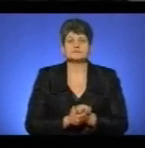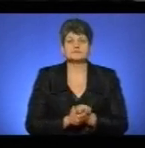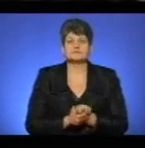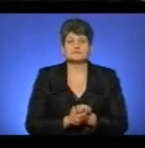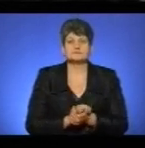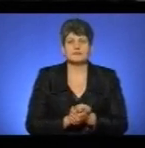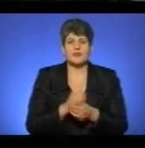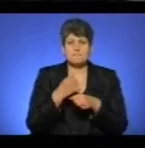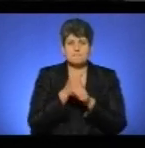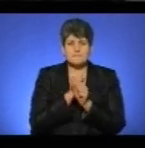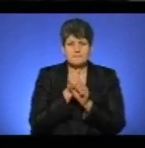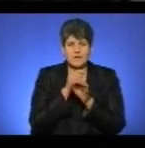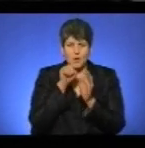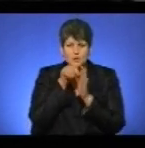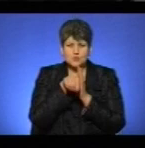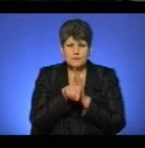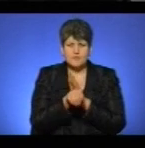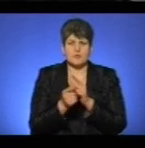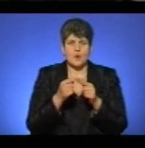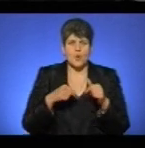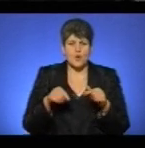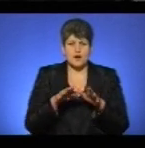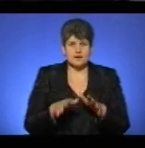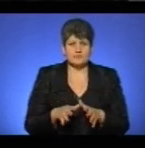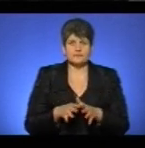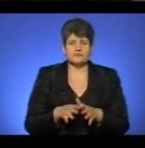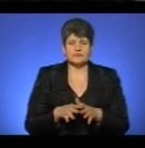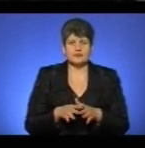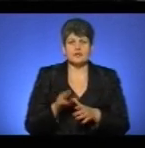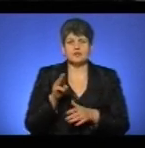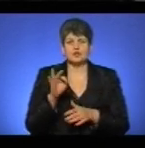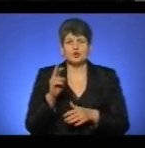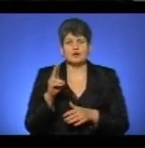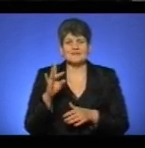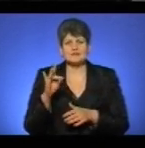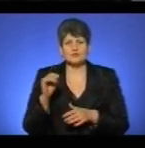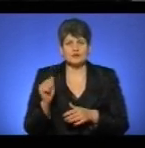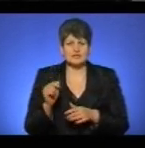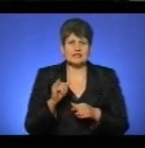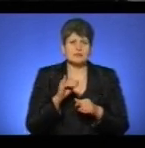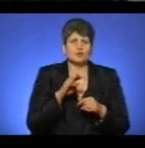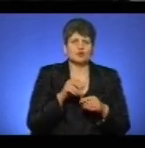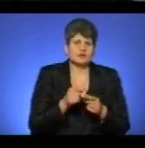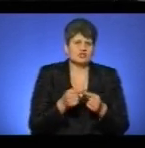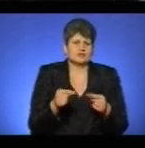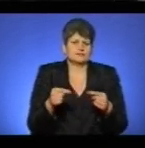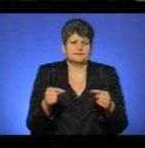мікроскопія органів тканин, і токсикологічні дослідження, імонологічні і т.п.